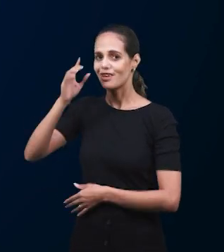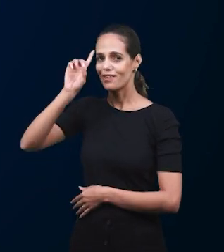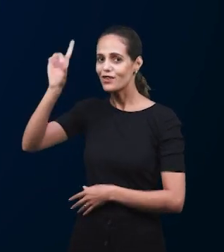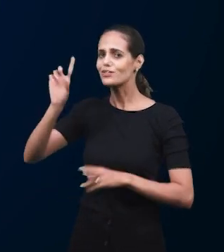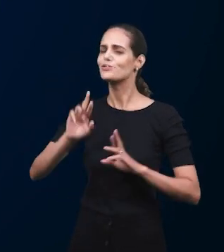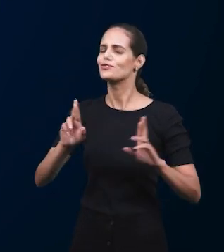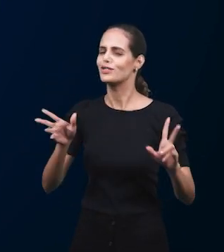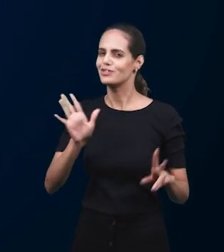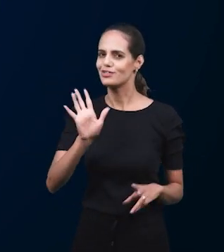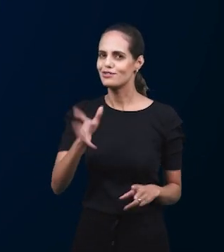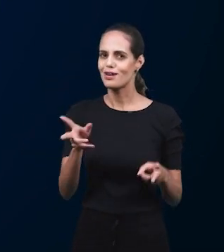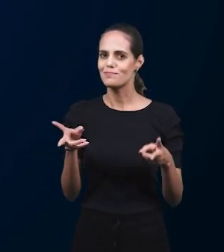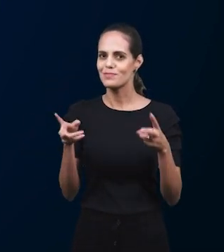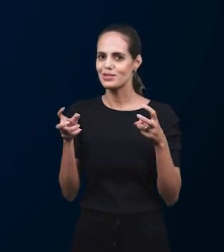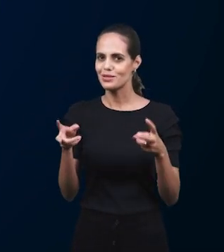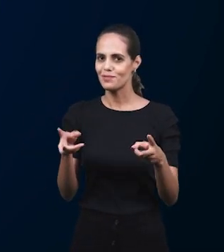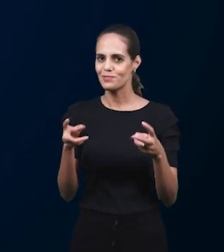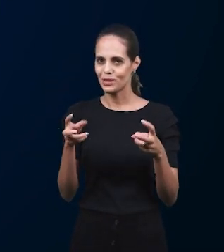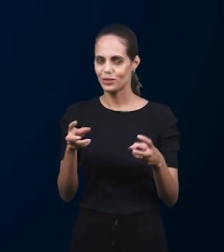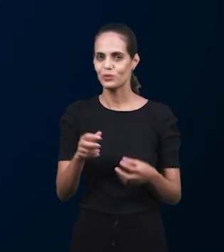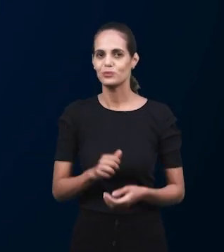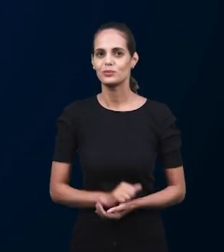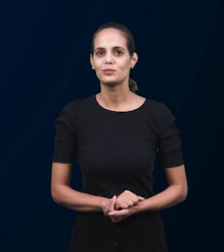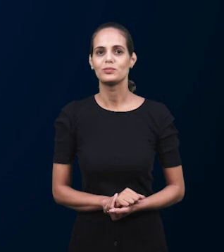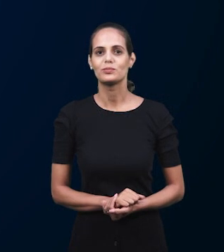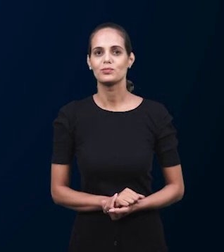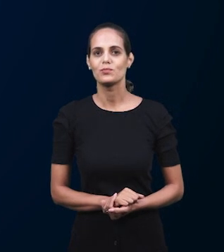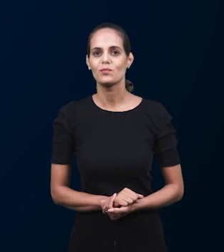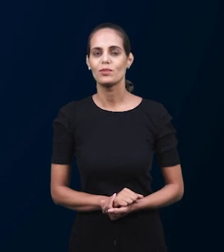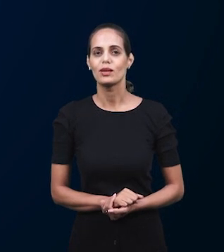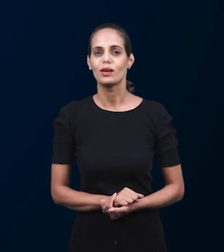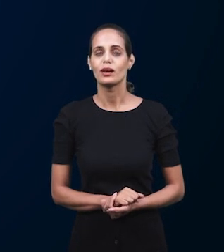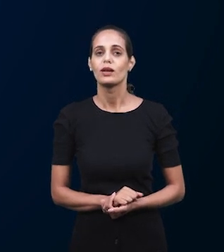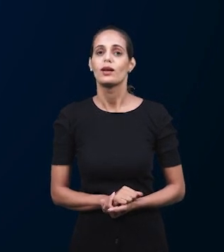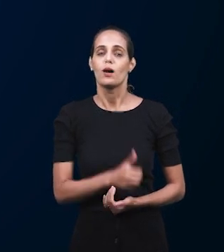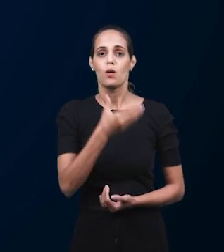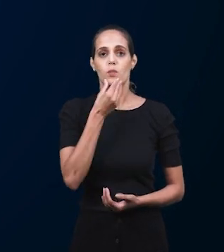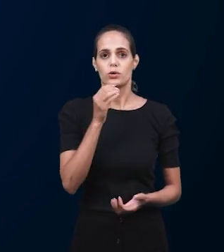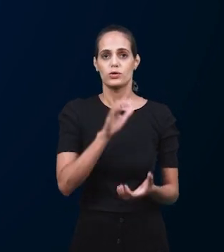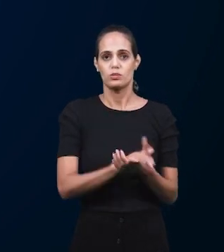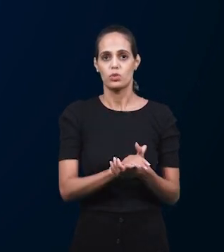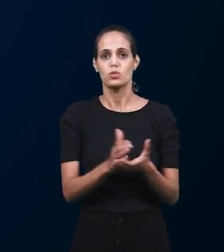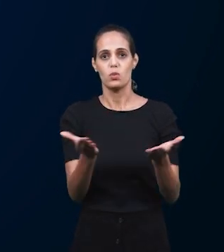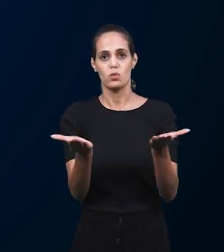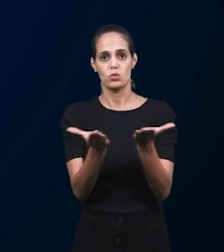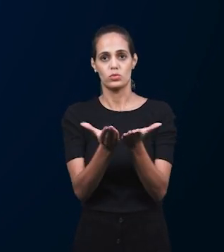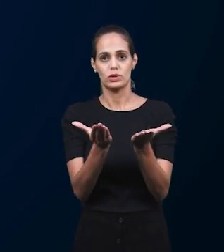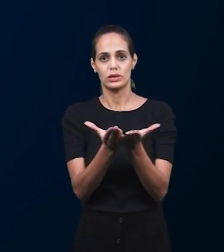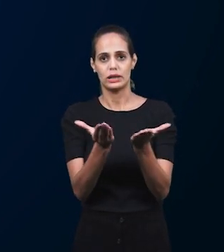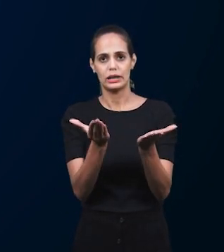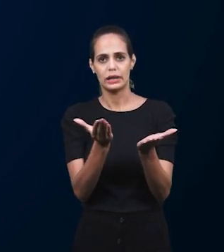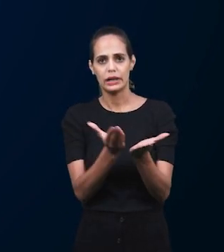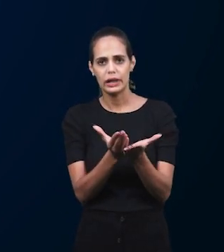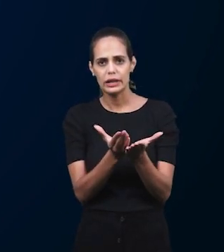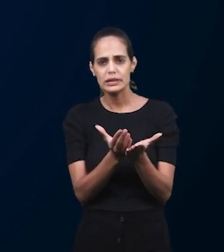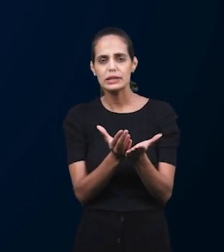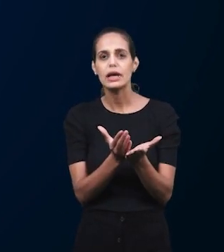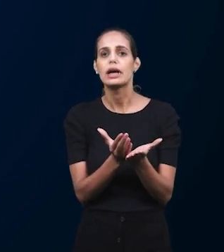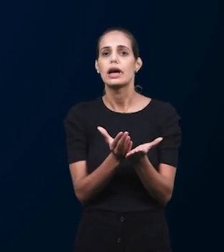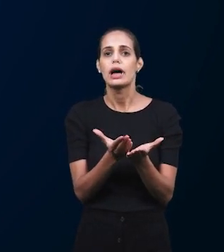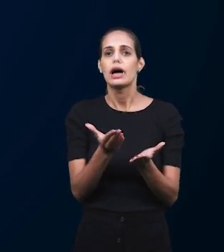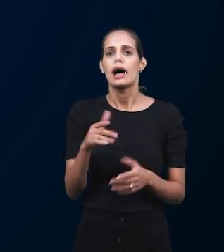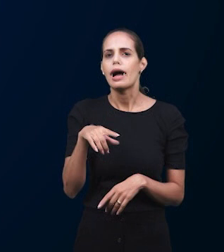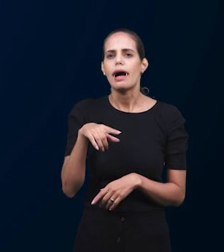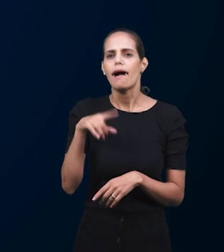верующими и неверующими, потому что неверующие люди, они не слушают и